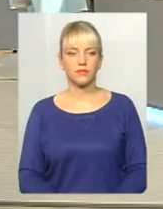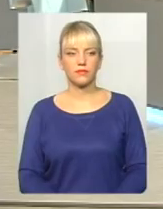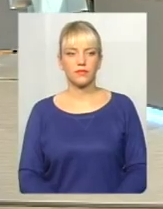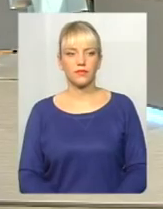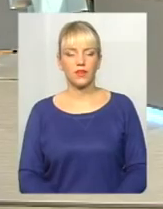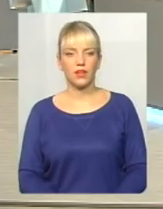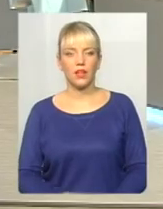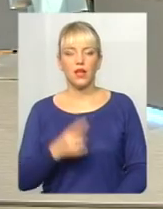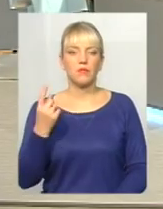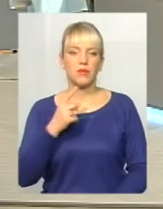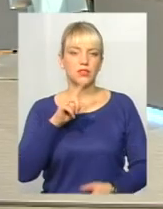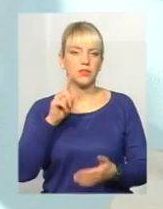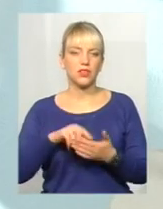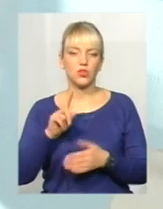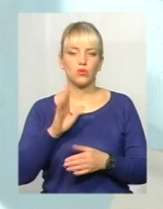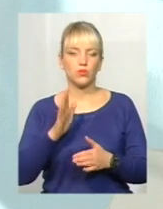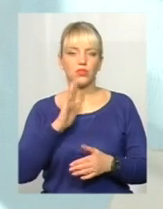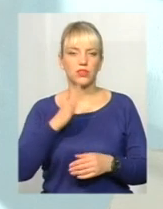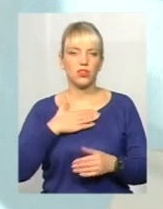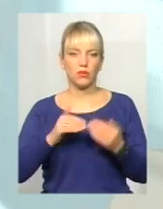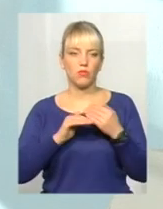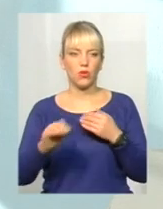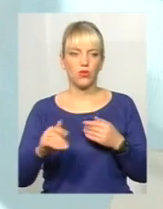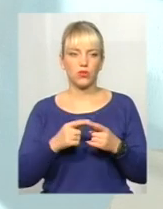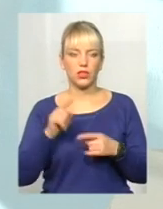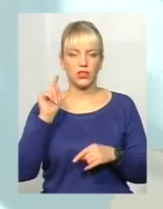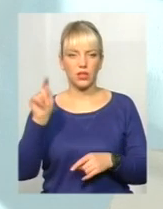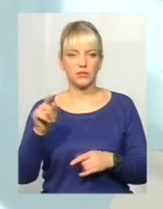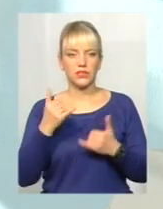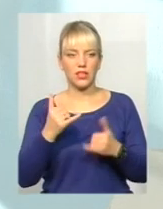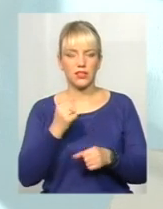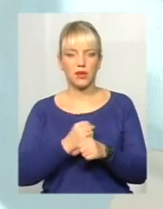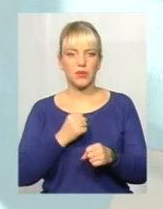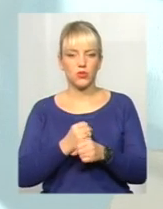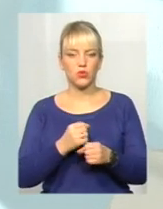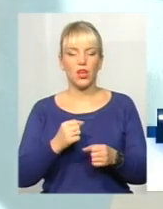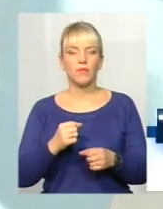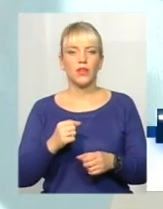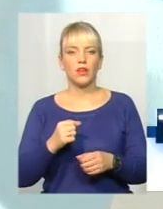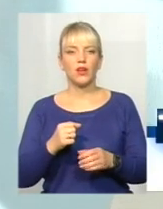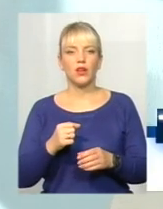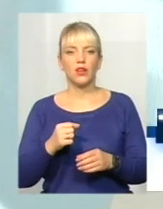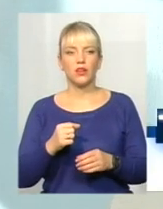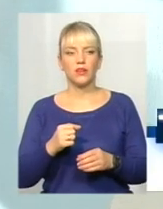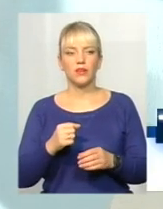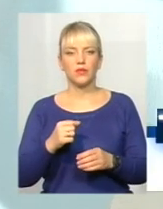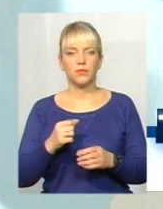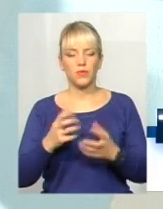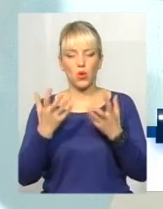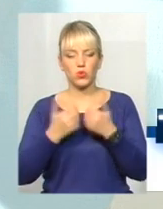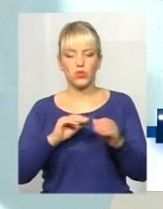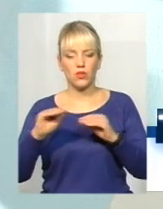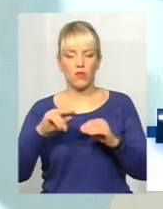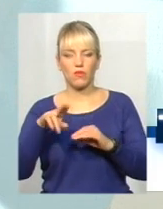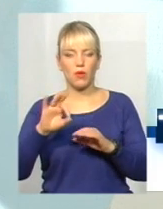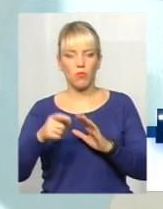першого питання, що буде з нашим полігоном, ну, по-перше, зараз там запрацює установка по вилученню біогазу. Це вже